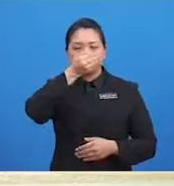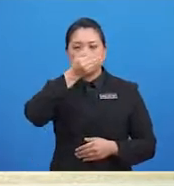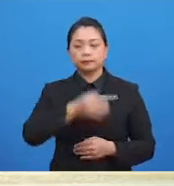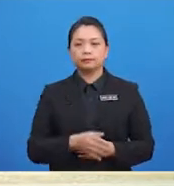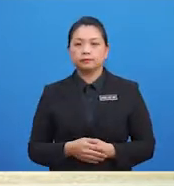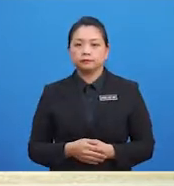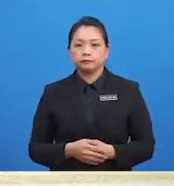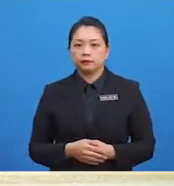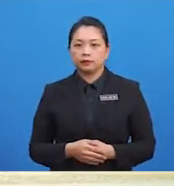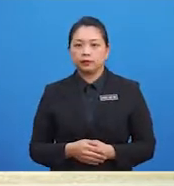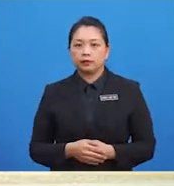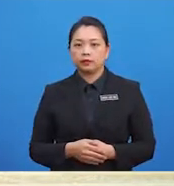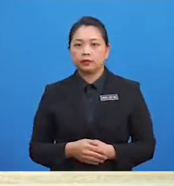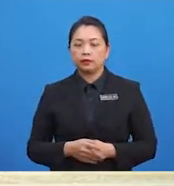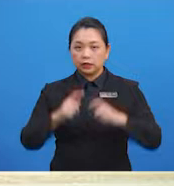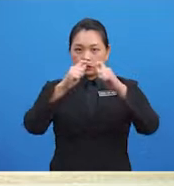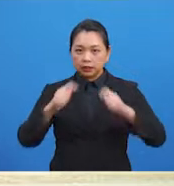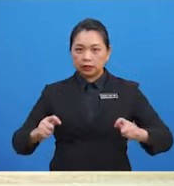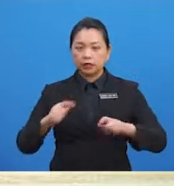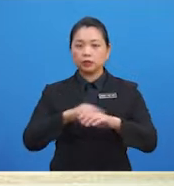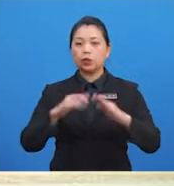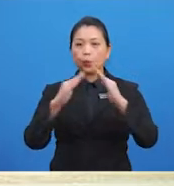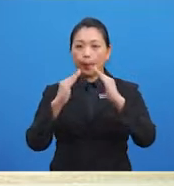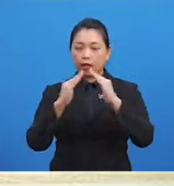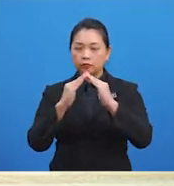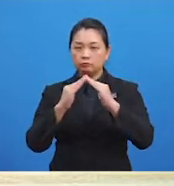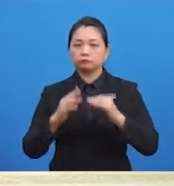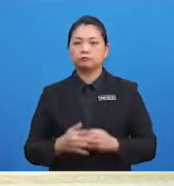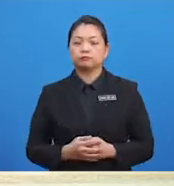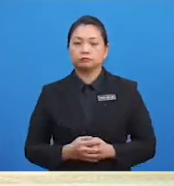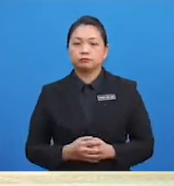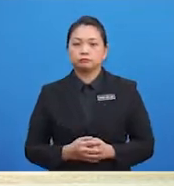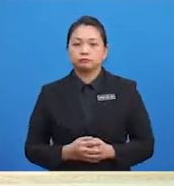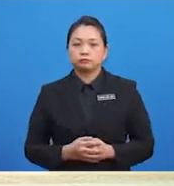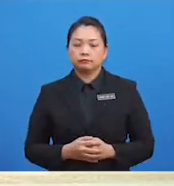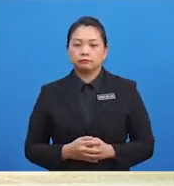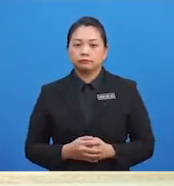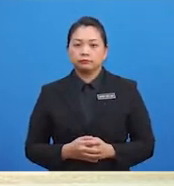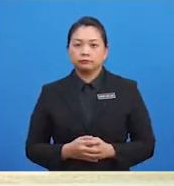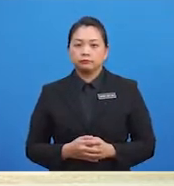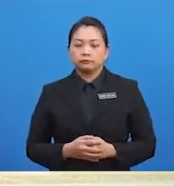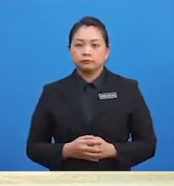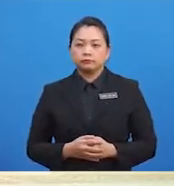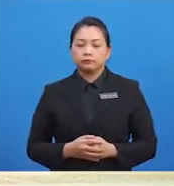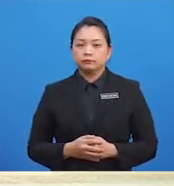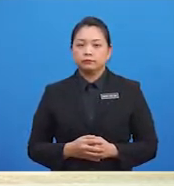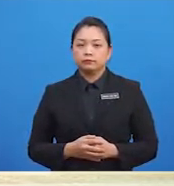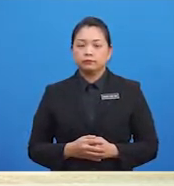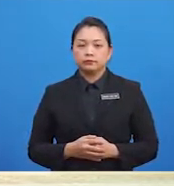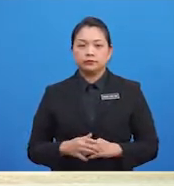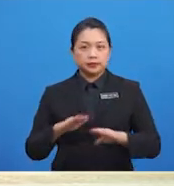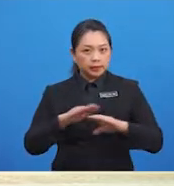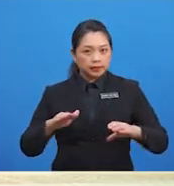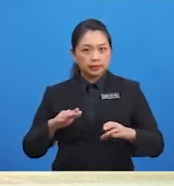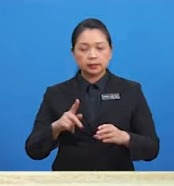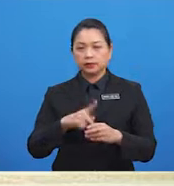Tinggal di rumah Ingat pesanan Perdana Menteri kita Jangan kesana